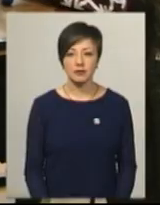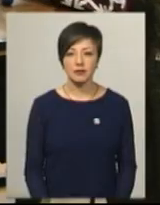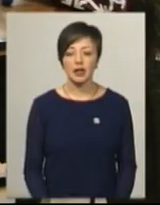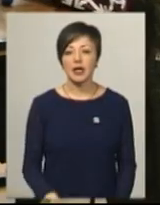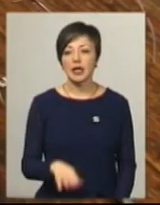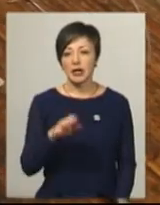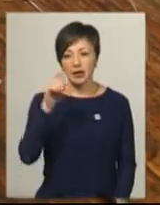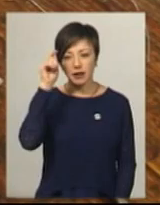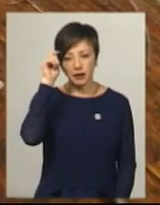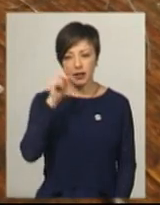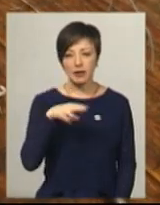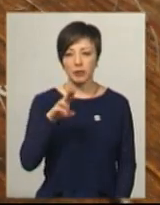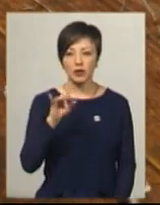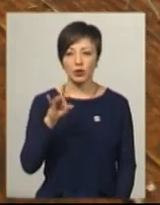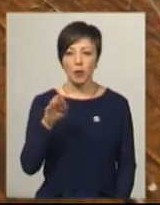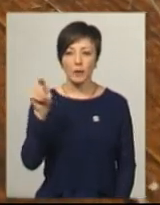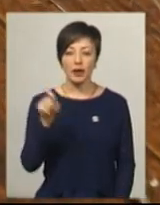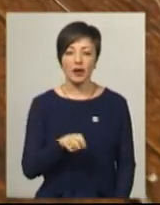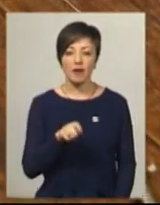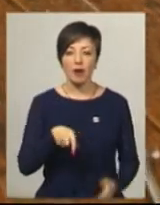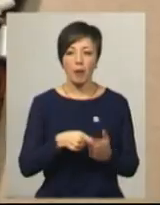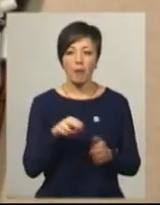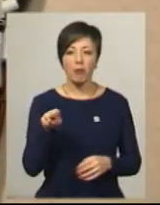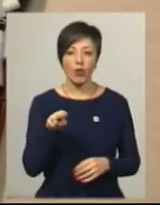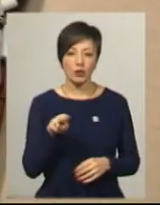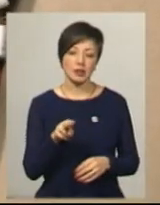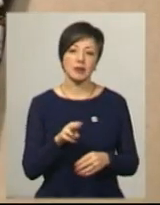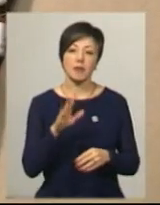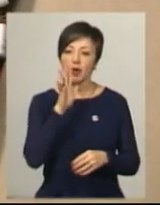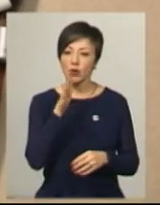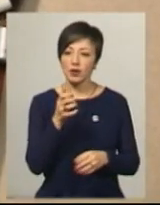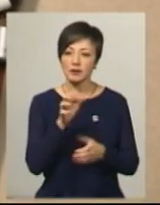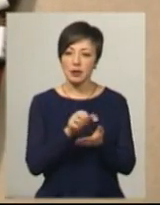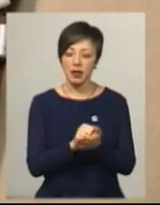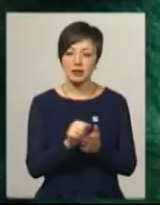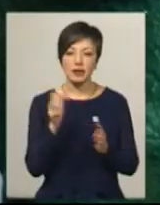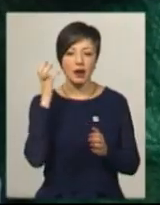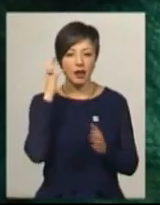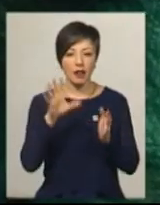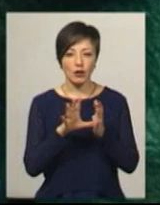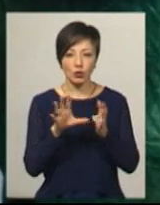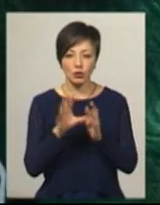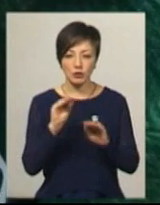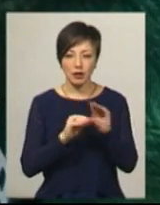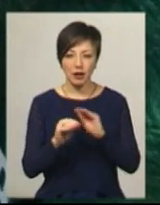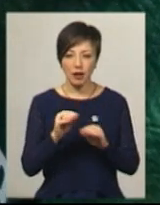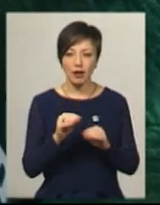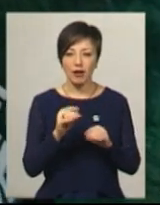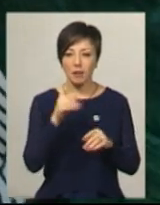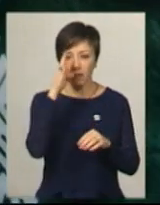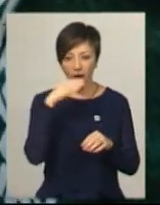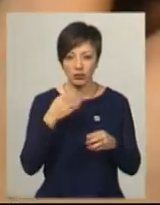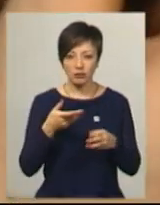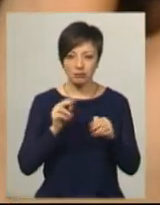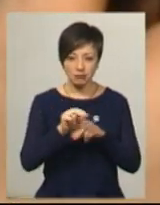Дмитро Мартанюк приїхав на змагання з Полоного. Каже, 5 років займається радіоелектронним конструюванням, любов до якої йому прищепив його батько. Участь